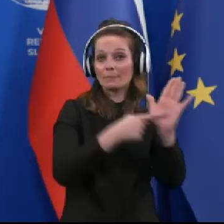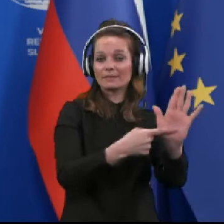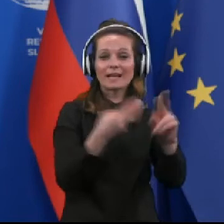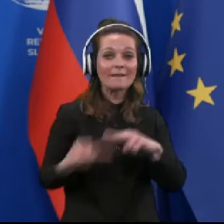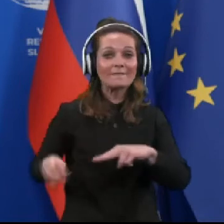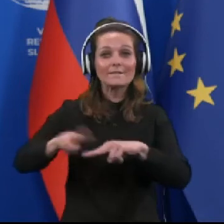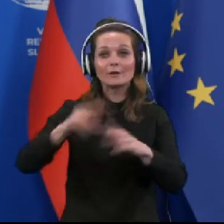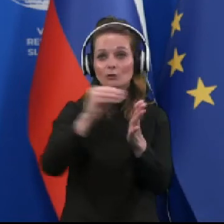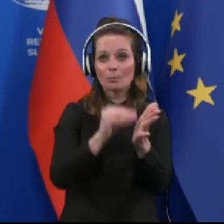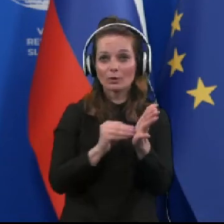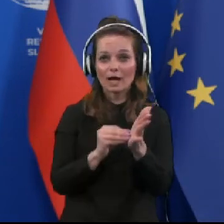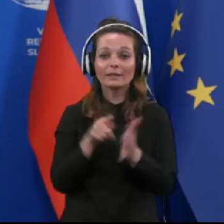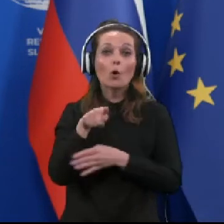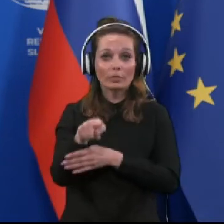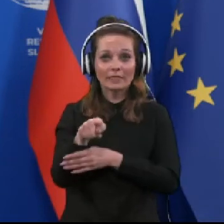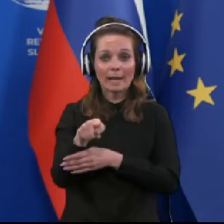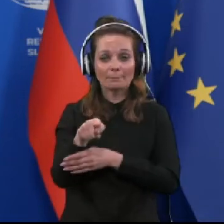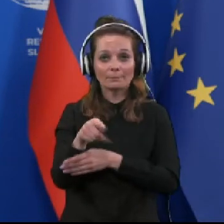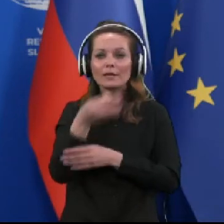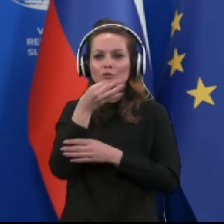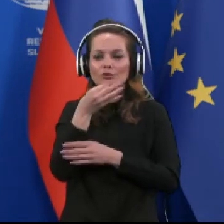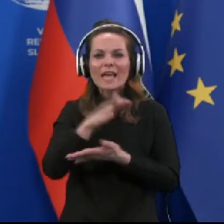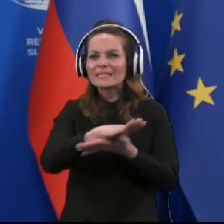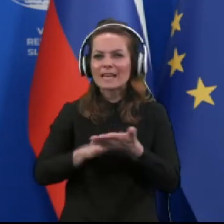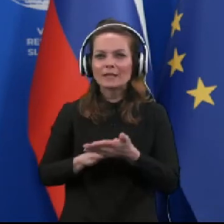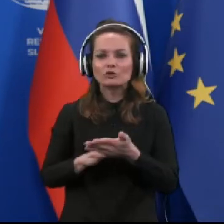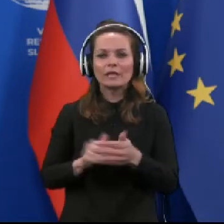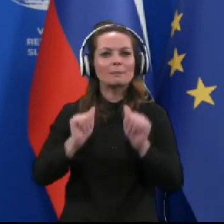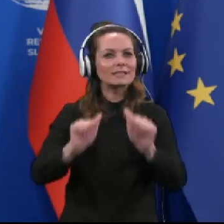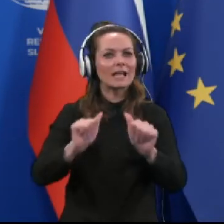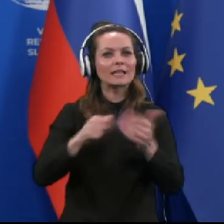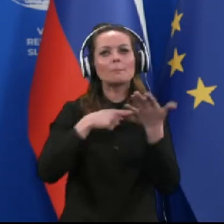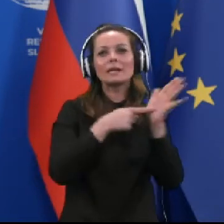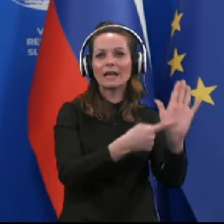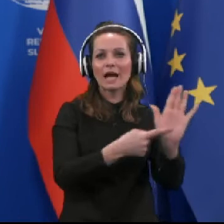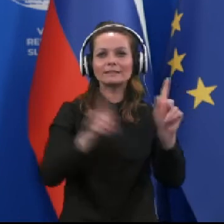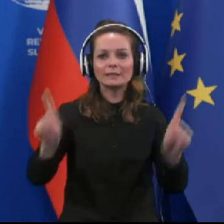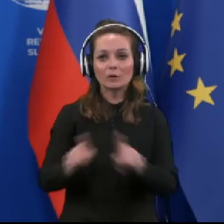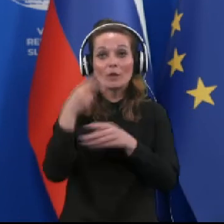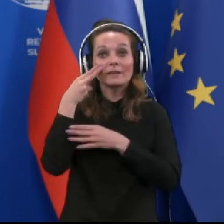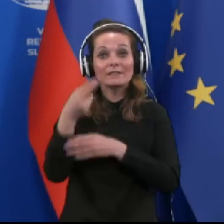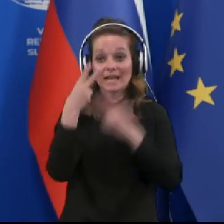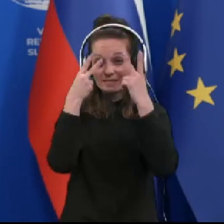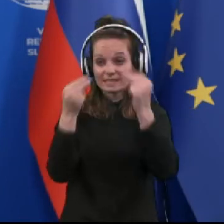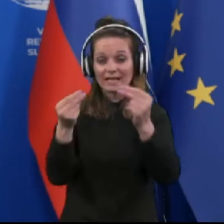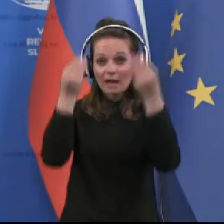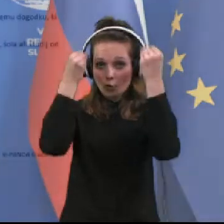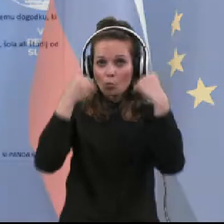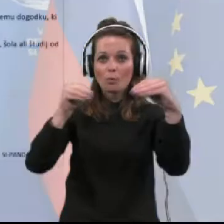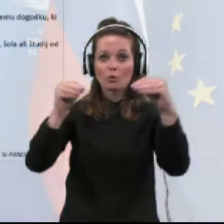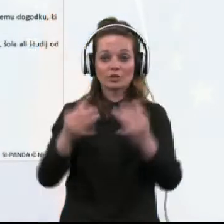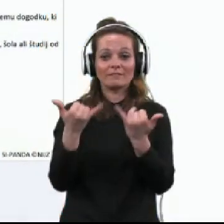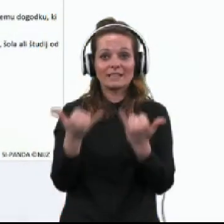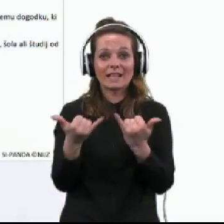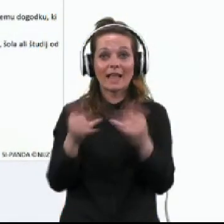več podatkov o tem. Če začnemo s standardnimi prikazi, kot vidite na sliki upoštevanje